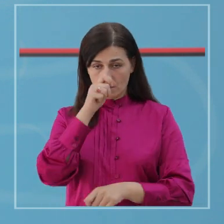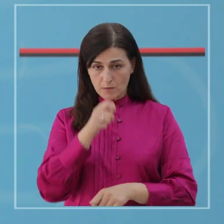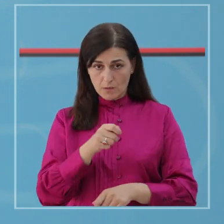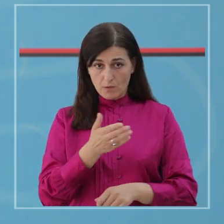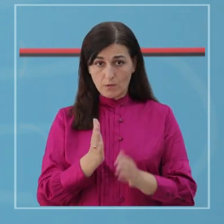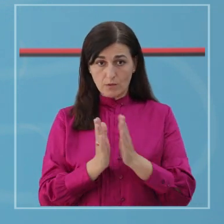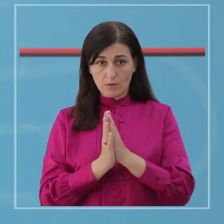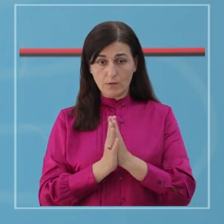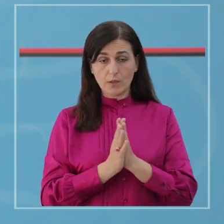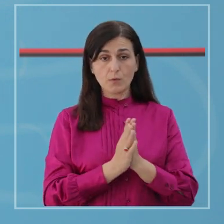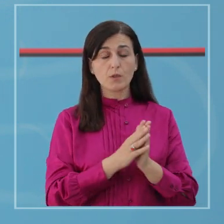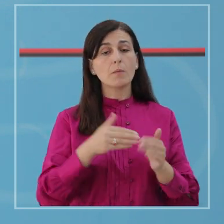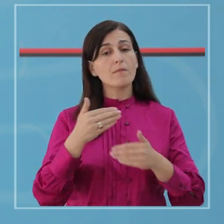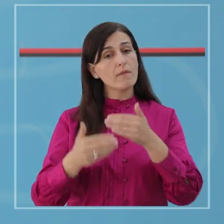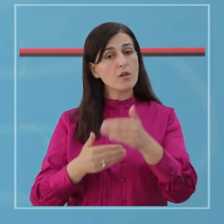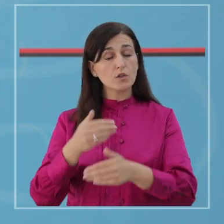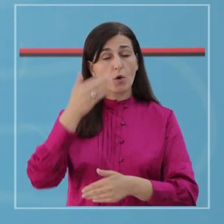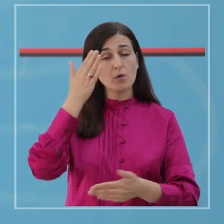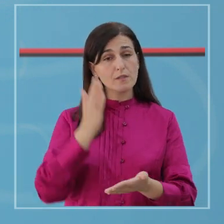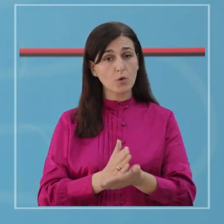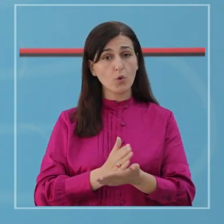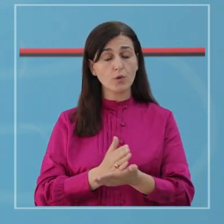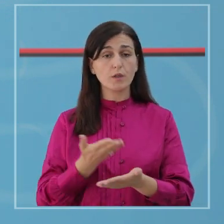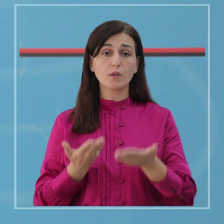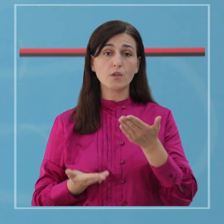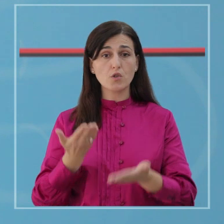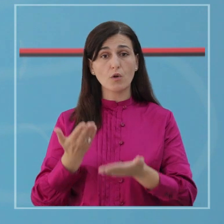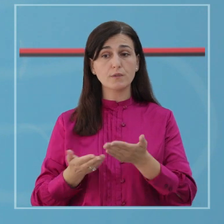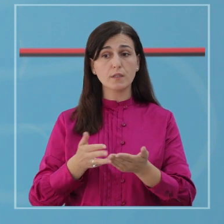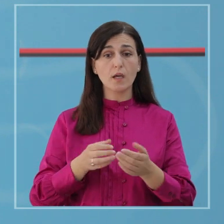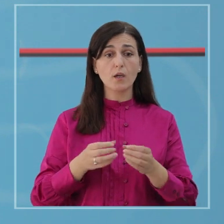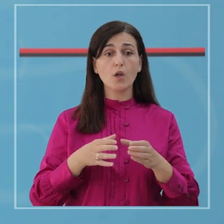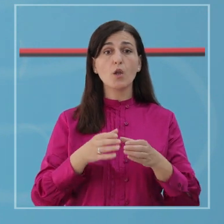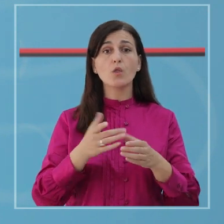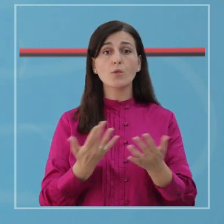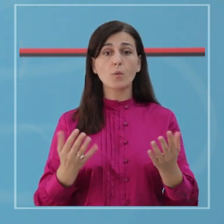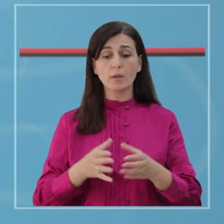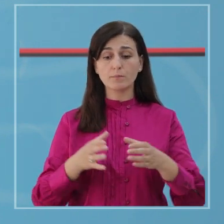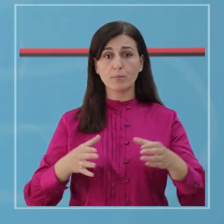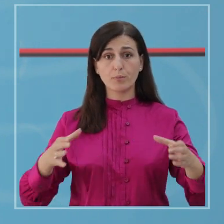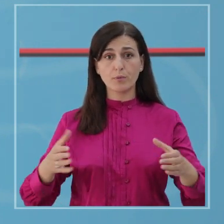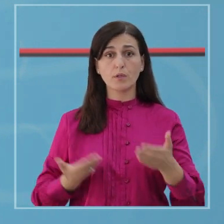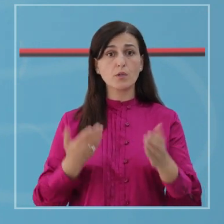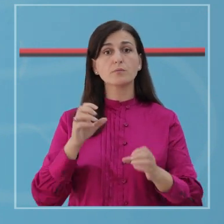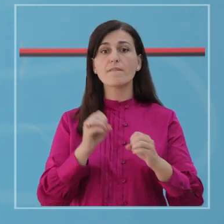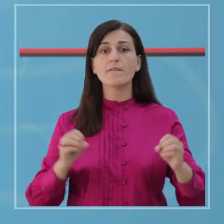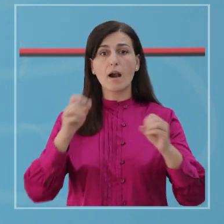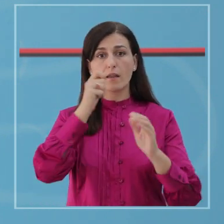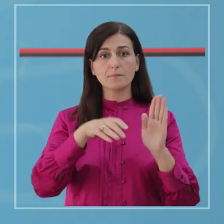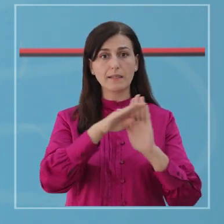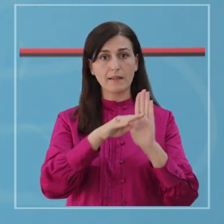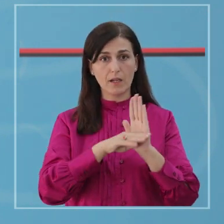ditore do të vazhdojnë të shfaqe në ndërmarje, biznese, institucione, nëse ju nuk zbatoni masat e vendosura.